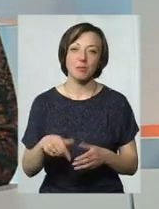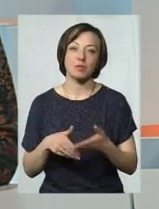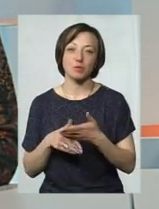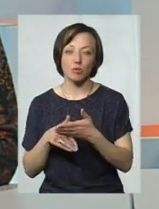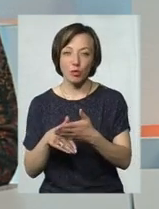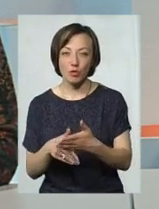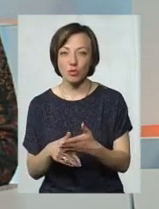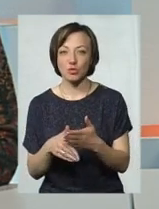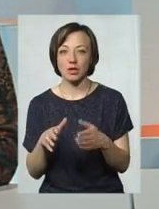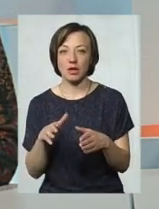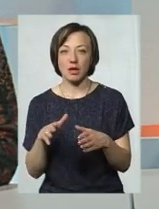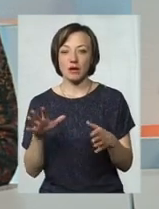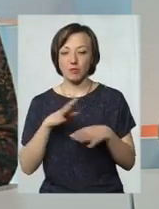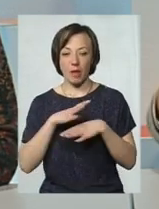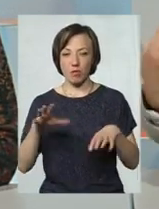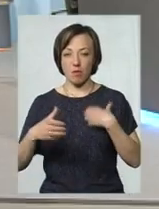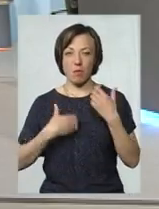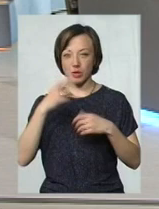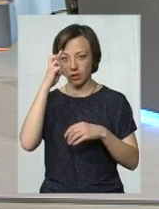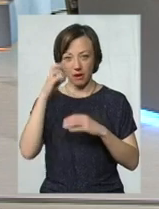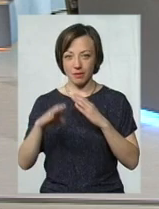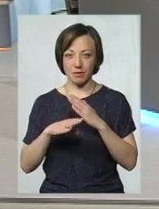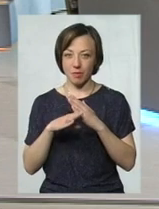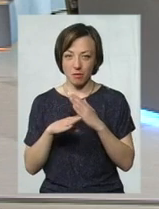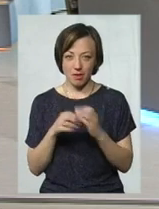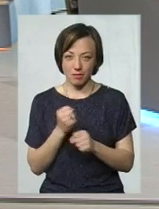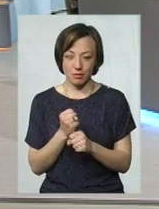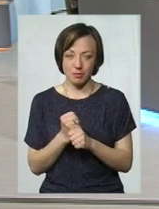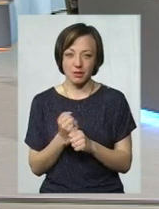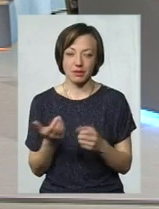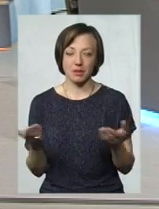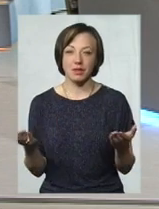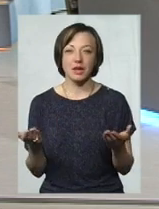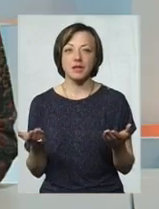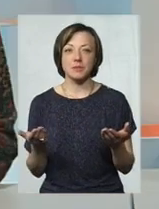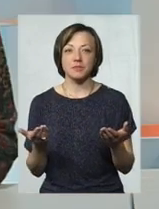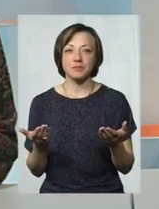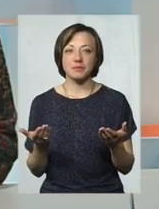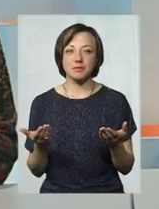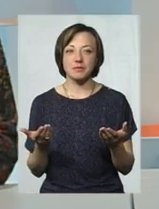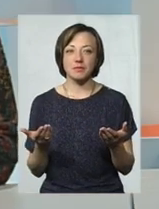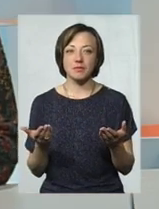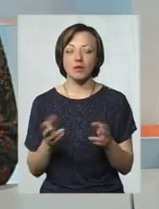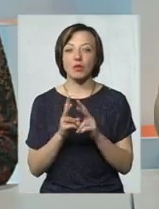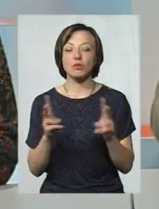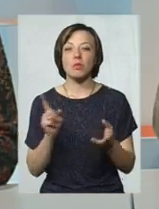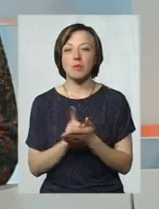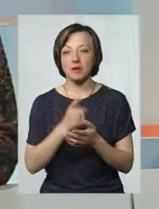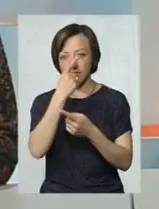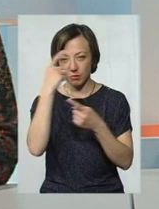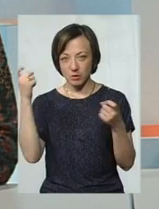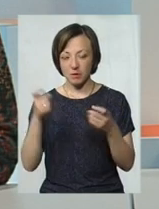допоможуть десь уникати цієї паніки. Тому що держава нам не помогла цього зробити в особі, хто мав це зробити, яку